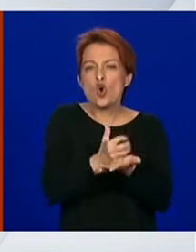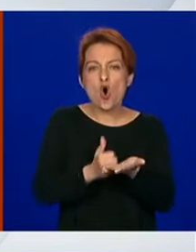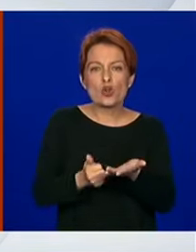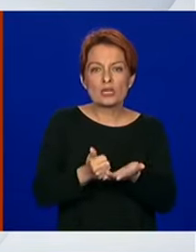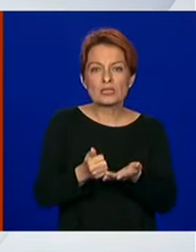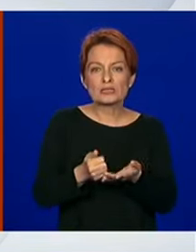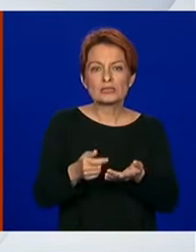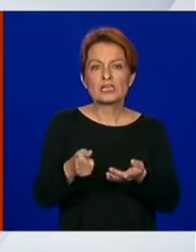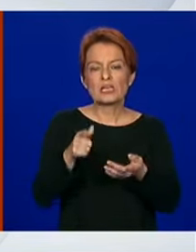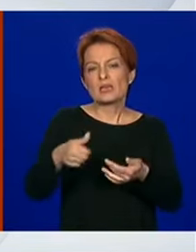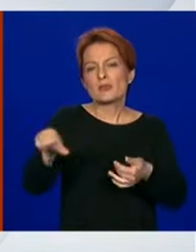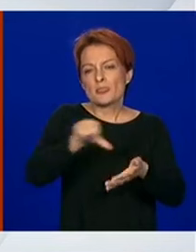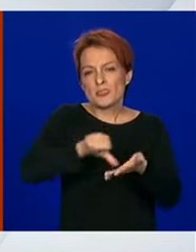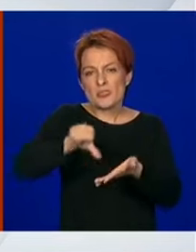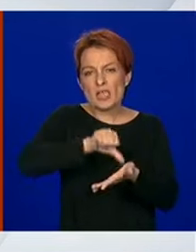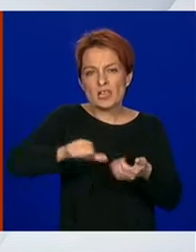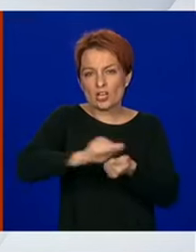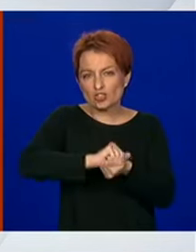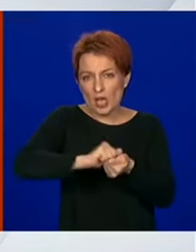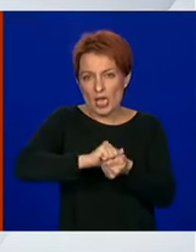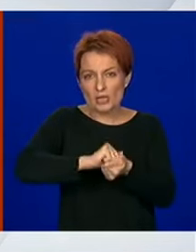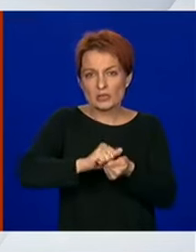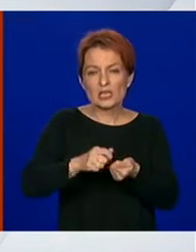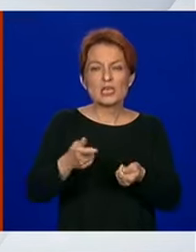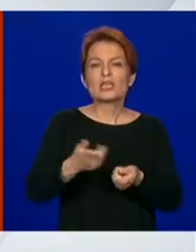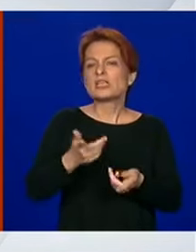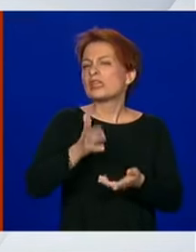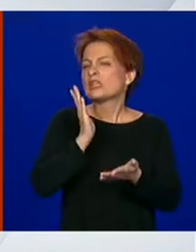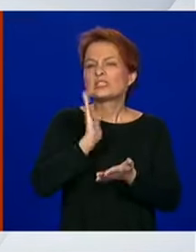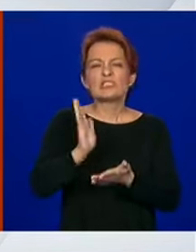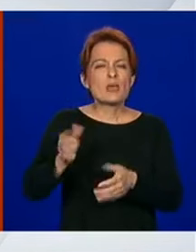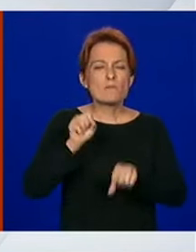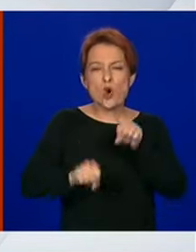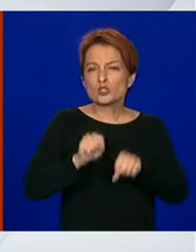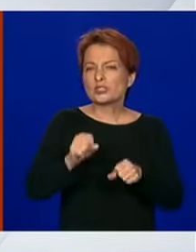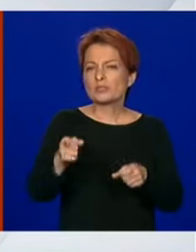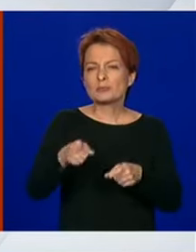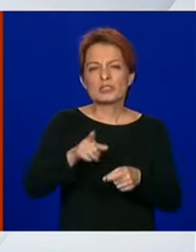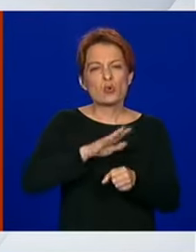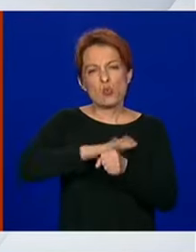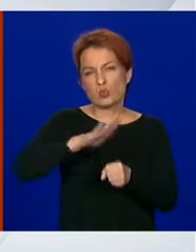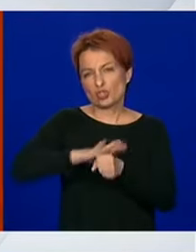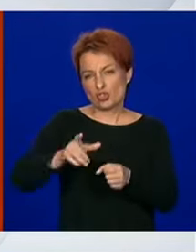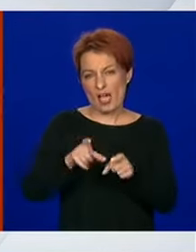deterđente, dakle, svi postupci koji se redovito koriste, uništavaju virus.